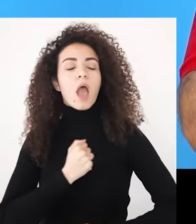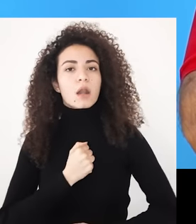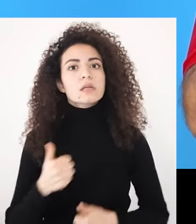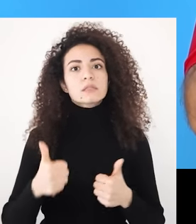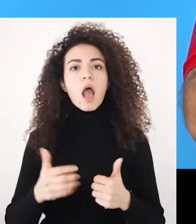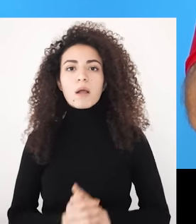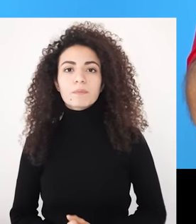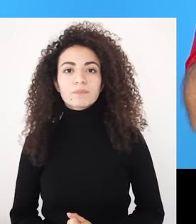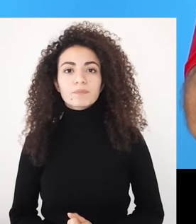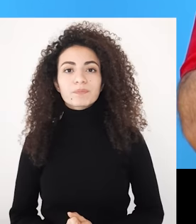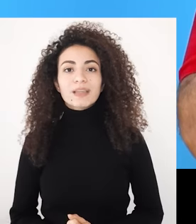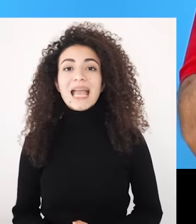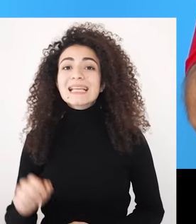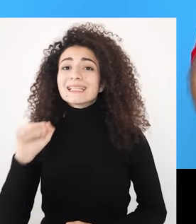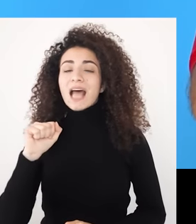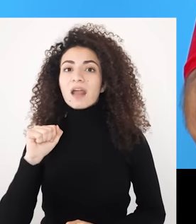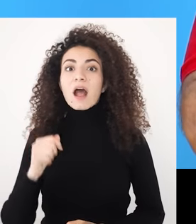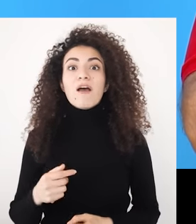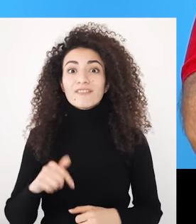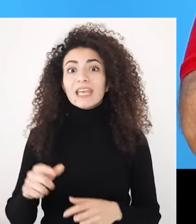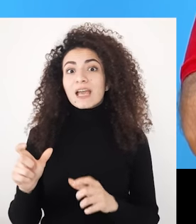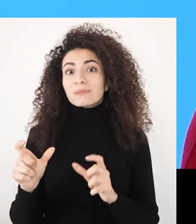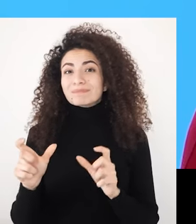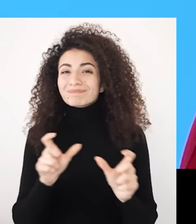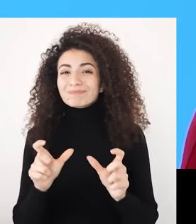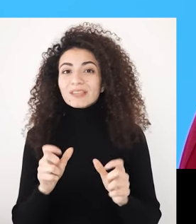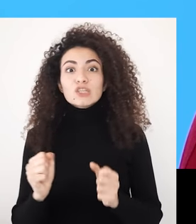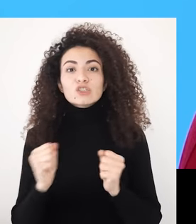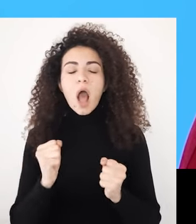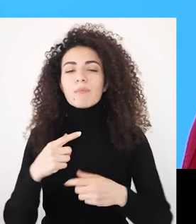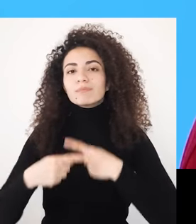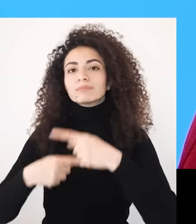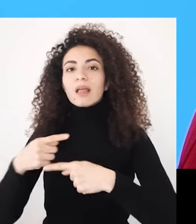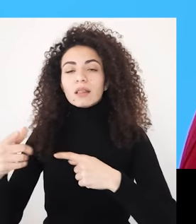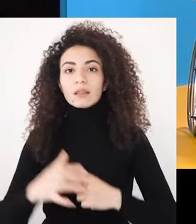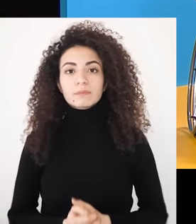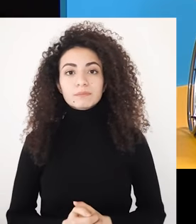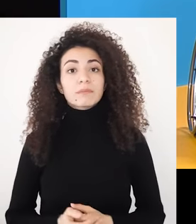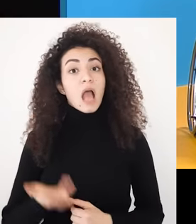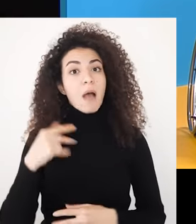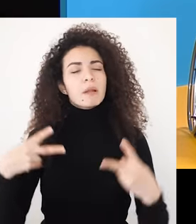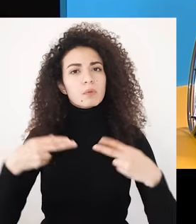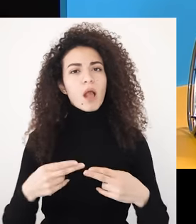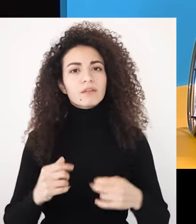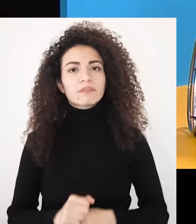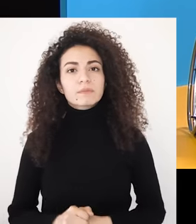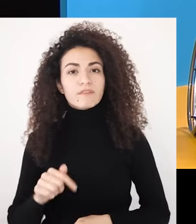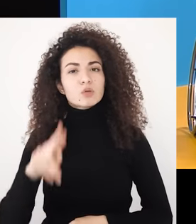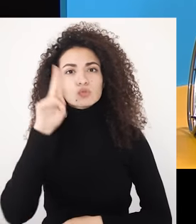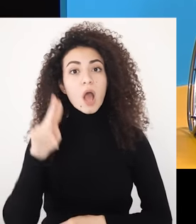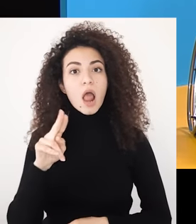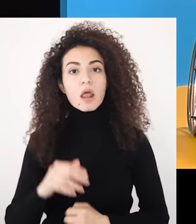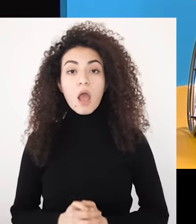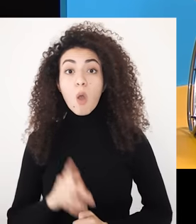بيصعب على سارة أن تتخلص منه أو تتخطى وقبل الختامة بيجدر السؤال هل صحيح أنه أهل سارة